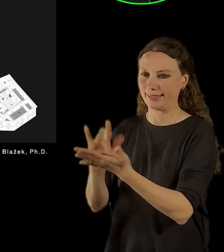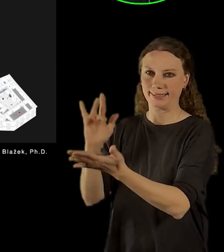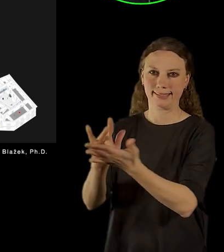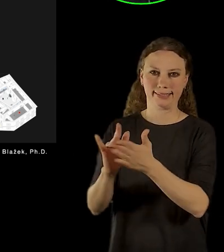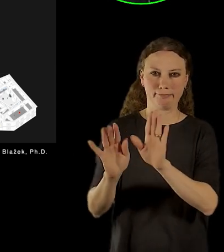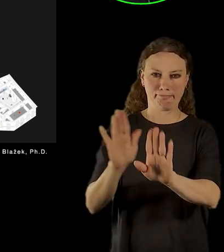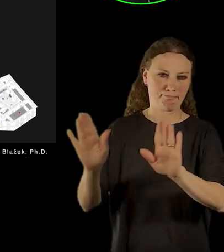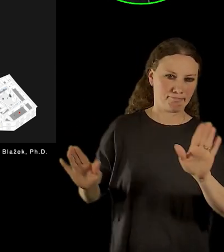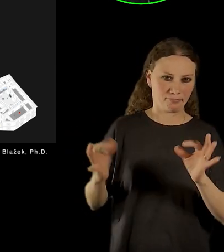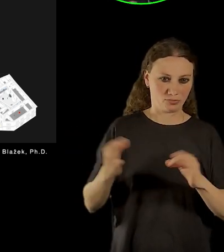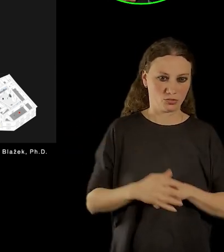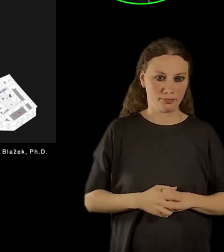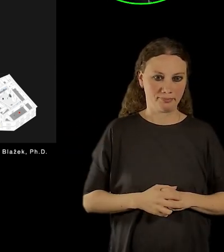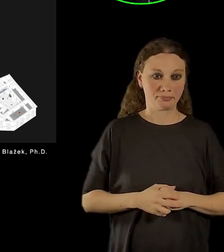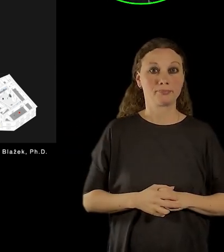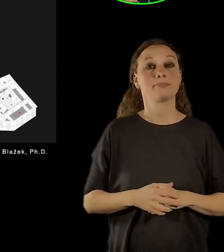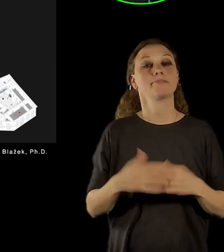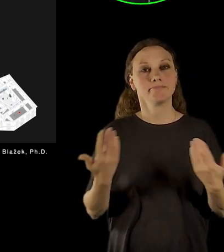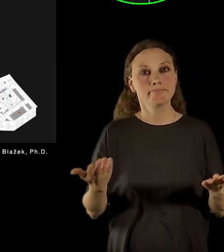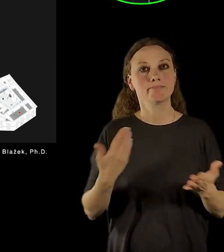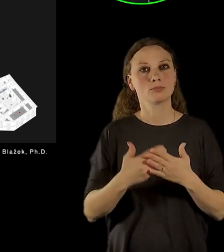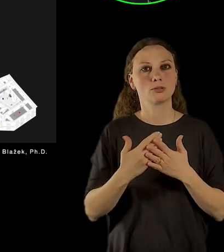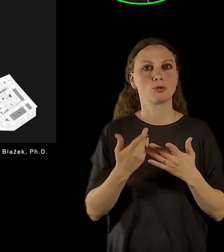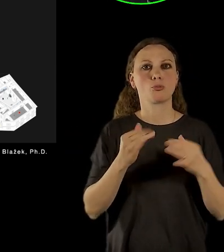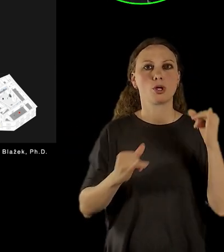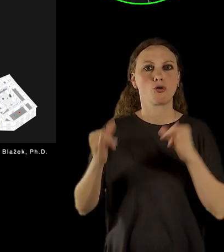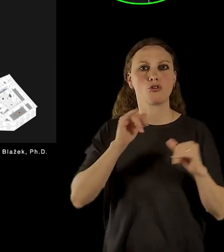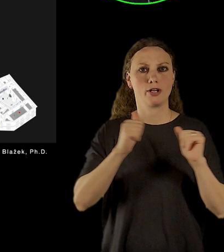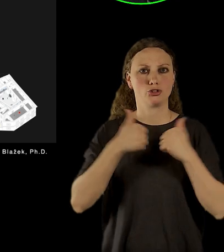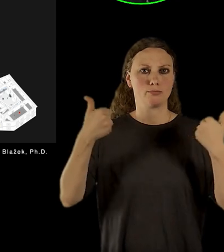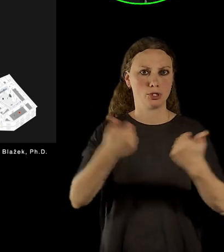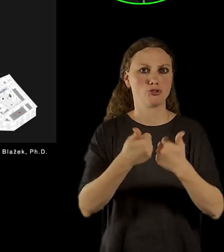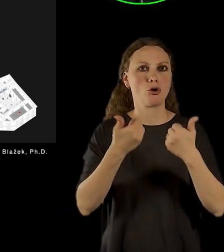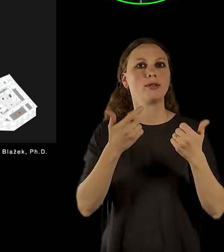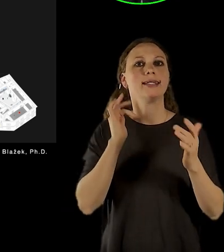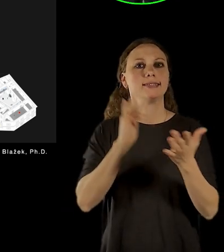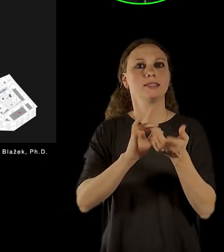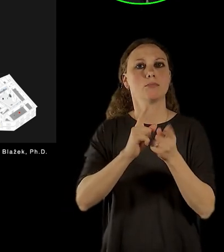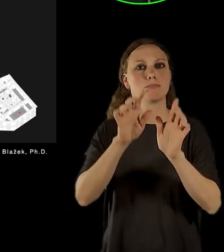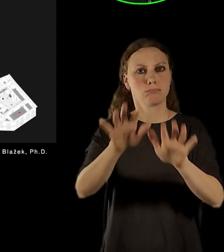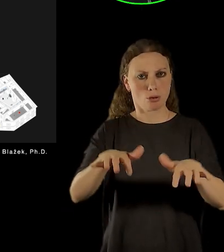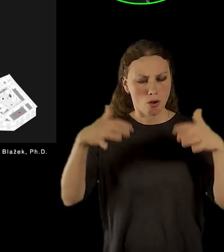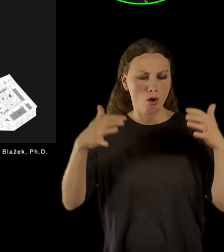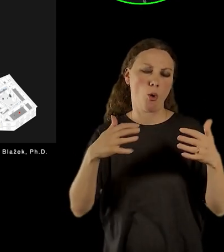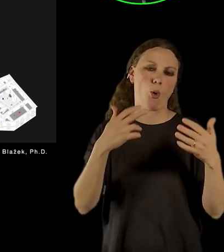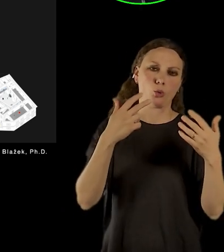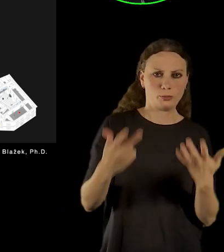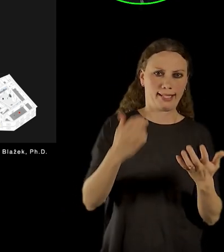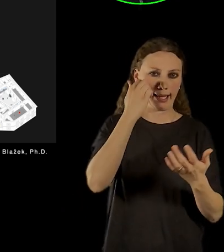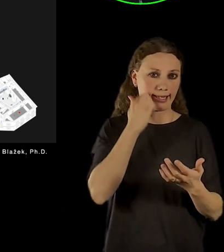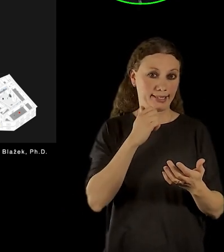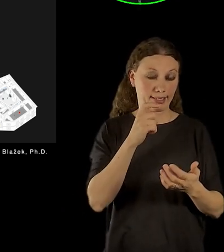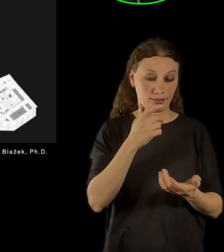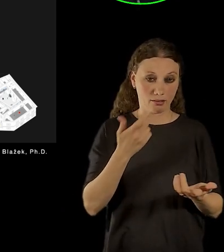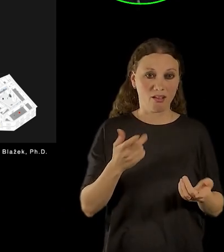tu konferenční místnost, aby měla mít zhruba asi až 80 lidí, ale zároveň by to měla být taková malá galerie. Získali